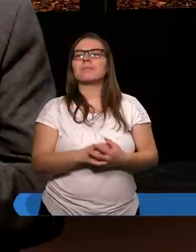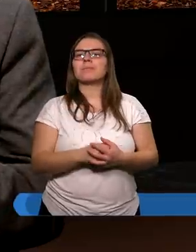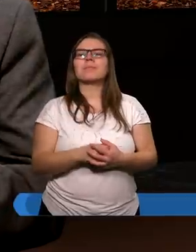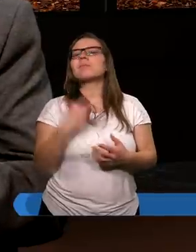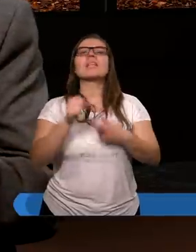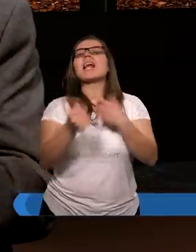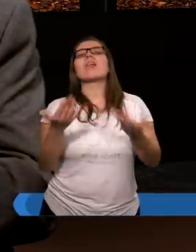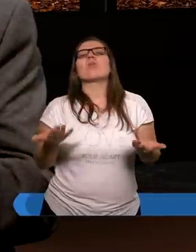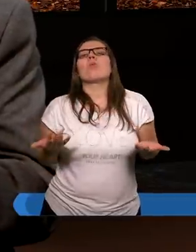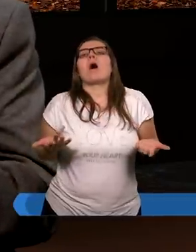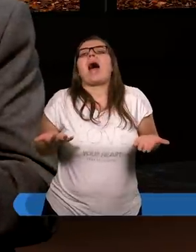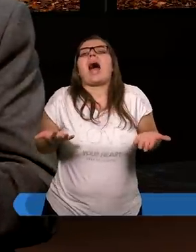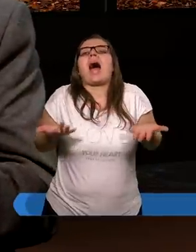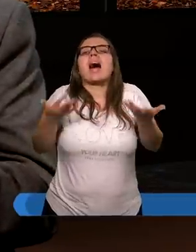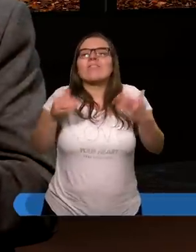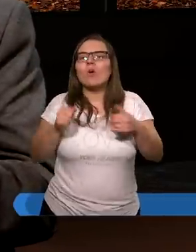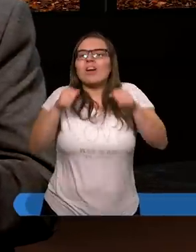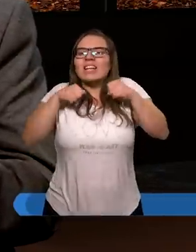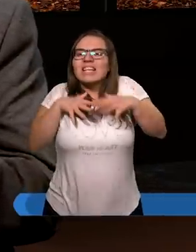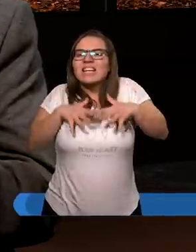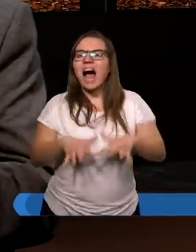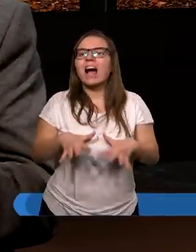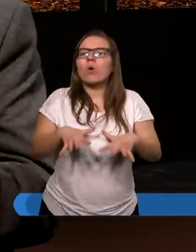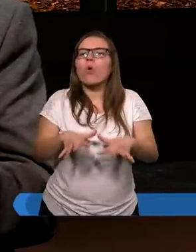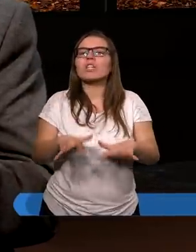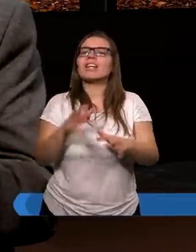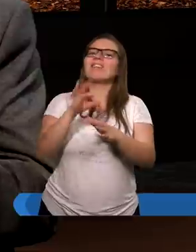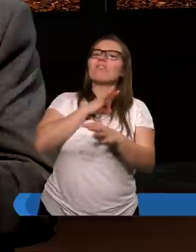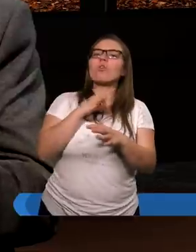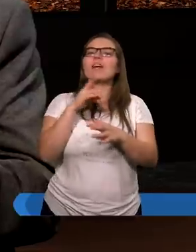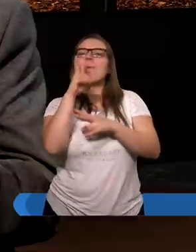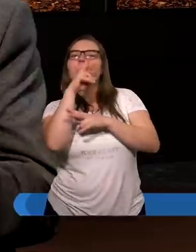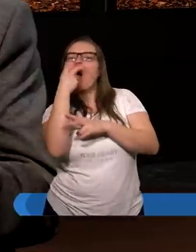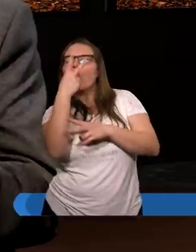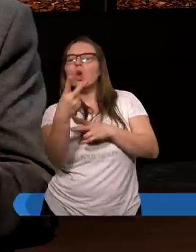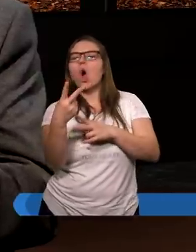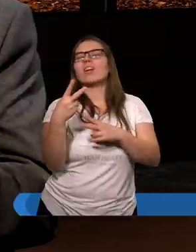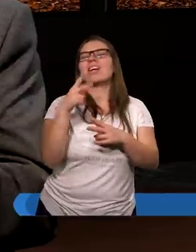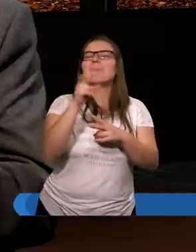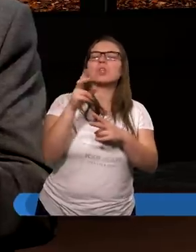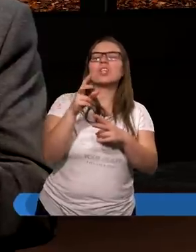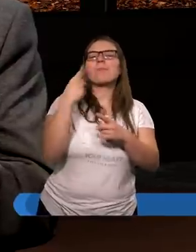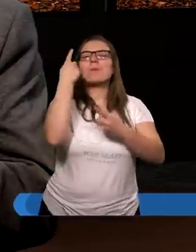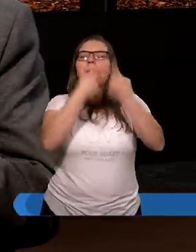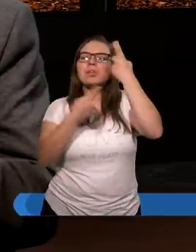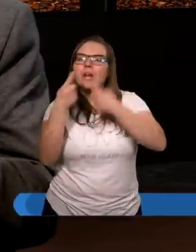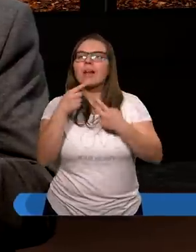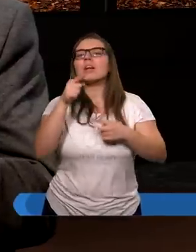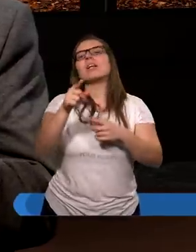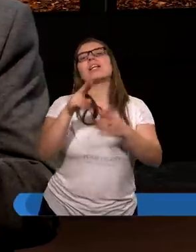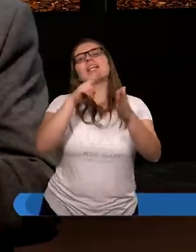nie jest tak łatwo wykorzenić jakieś poglądy czy przesądy od razu, żeby ludzie z tego